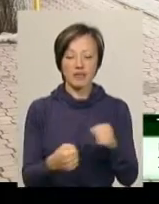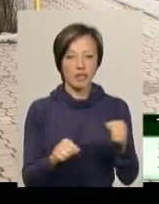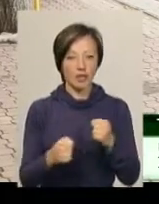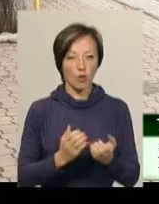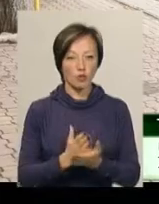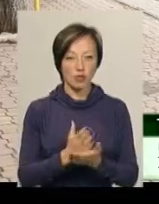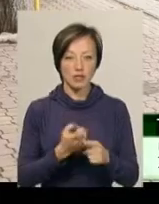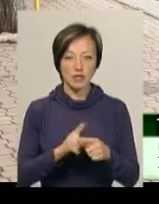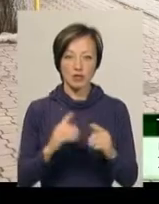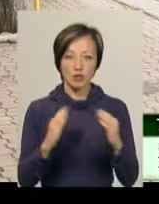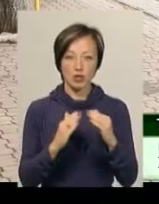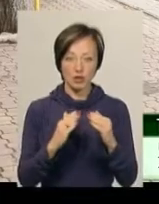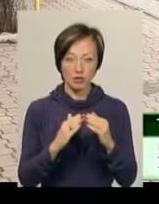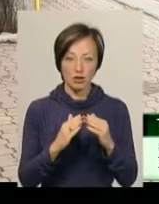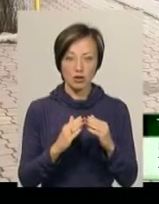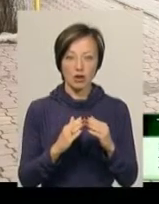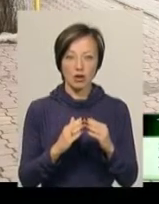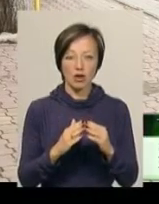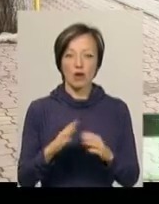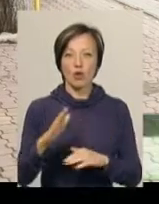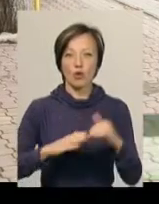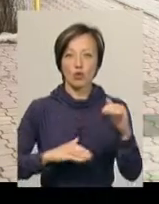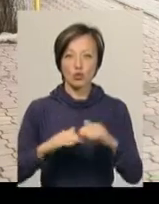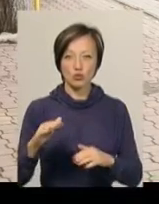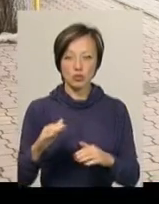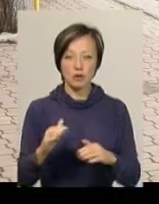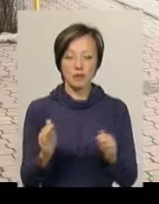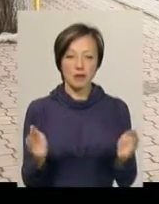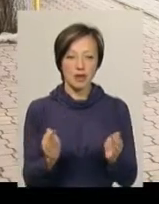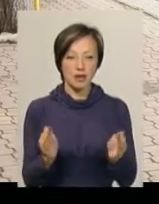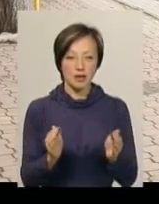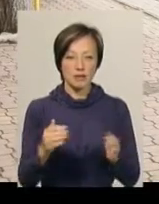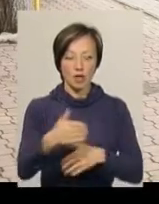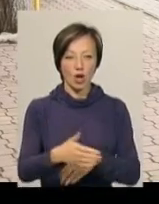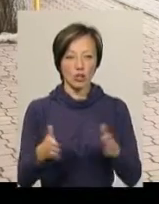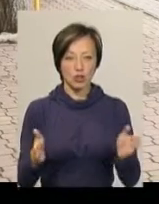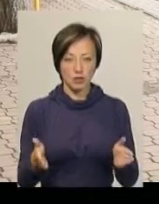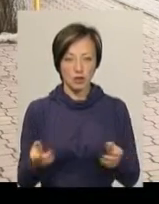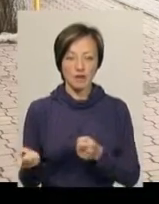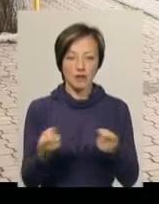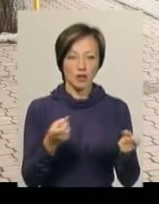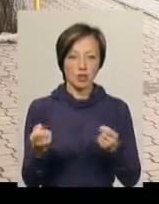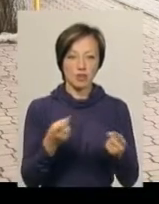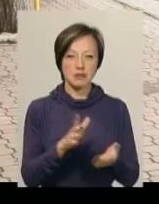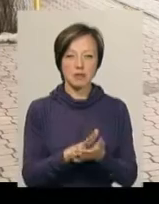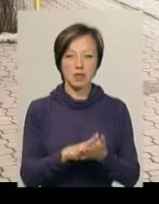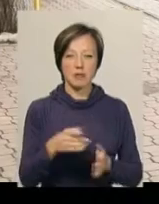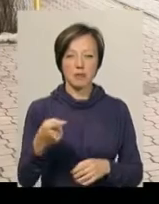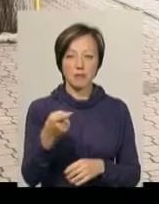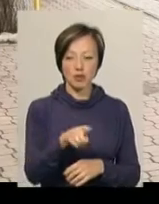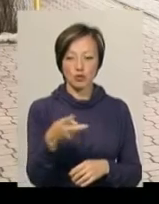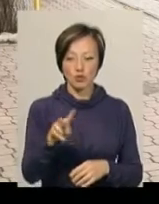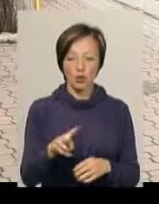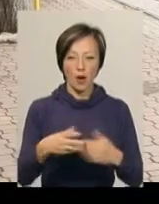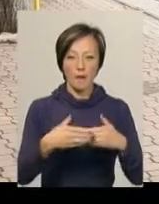який обслуговує цей будинок, він вручну маленькими ящиками виносить сміття з першого, з другого